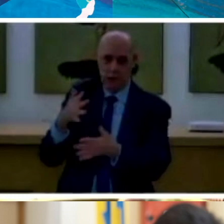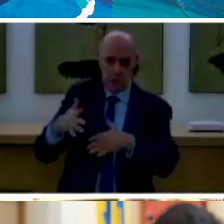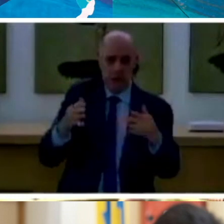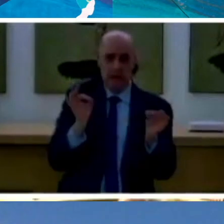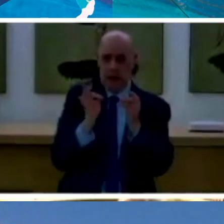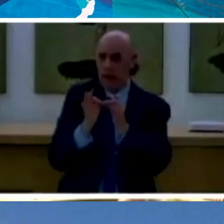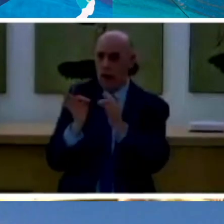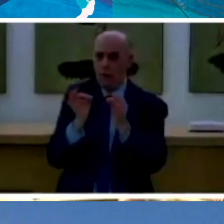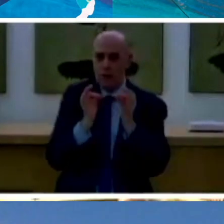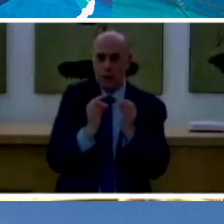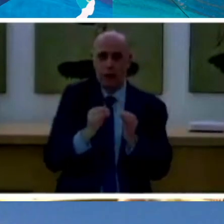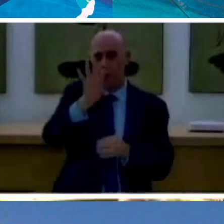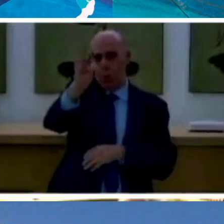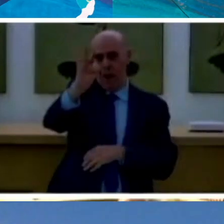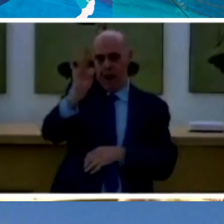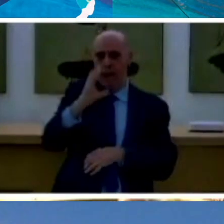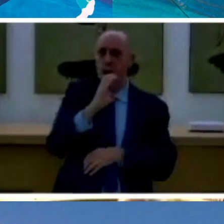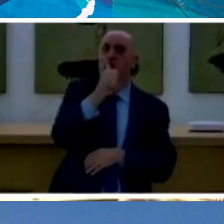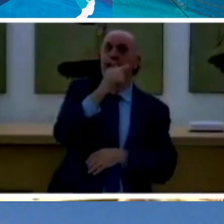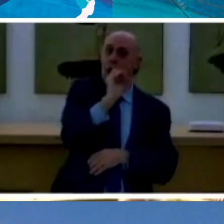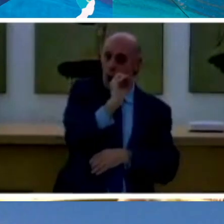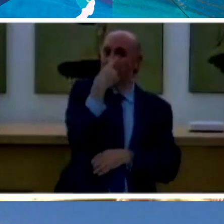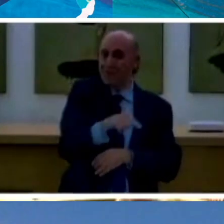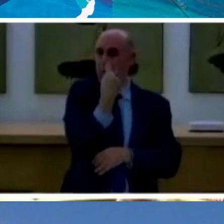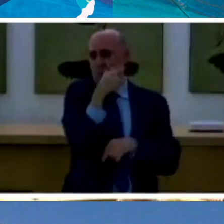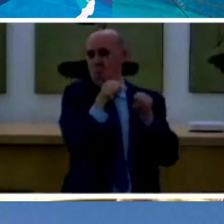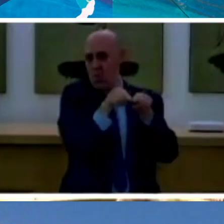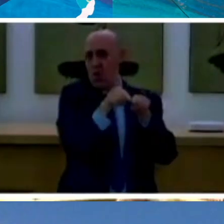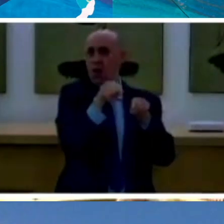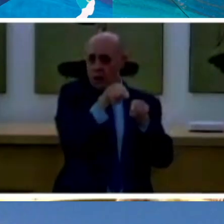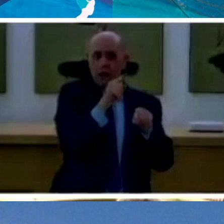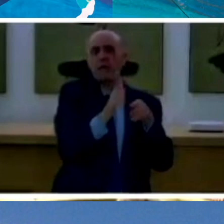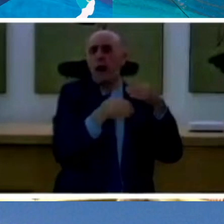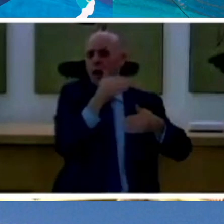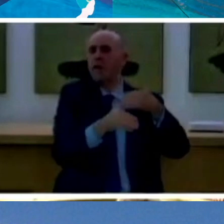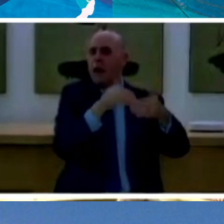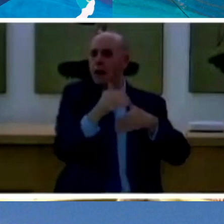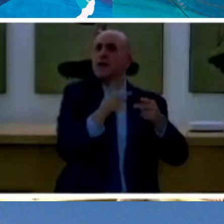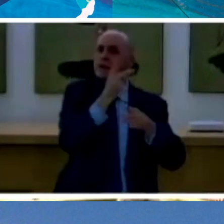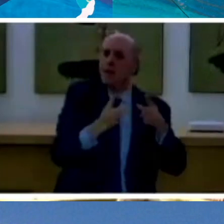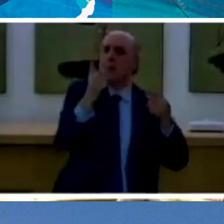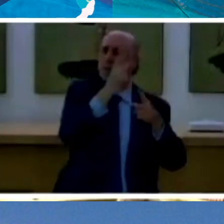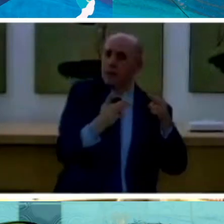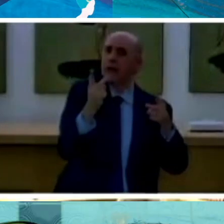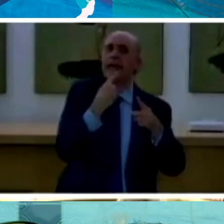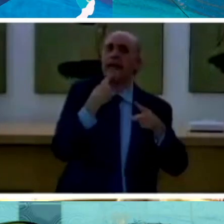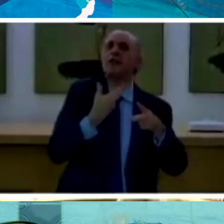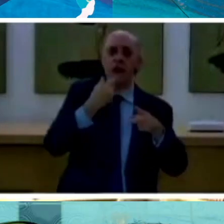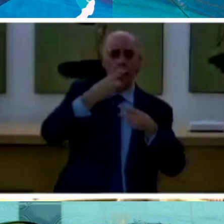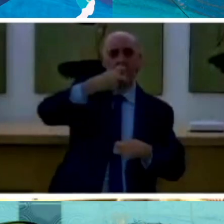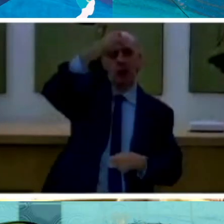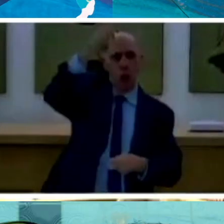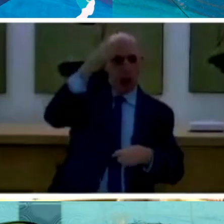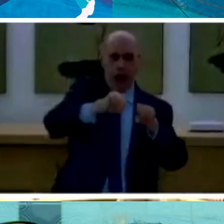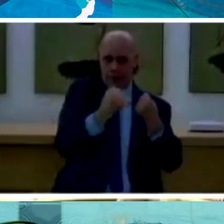dei quali il CTO è uno dei quali e che porta avanti una sperimentazione con i propri pazienti con lesioni midollare, abbiamo